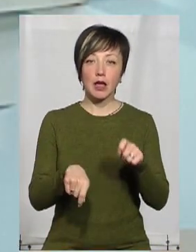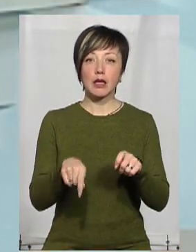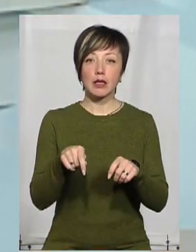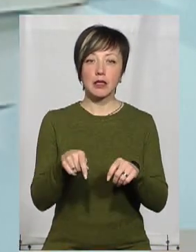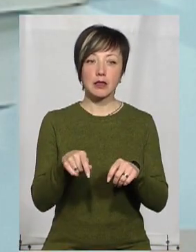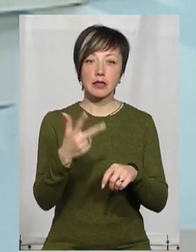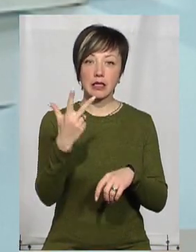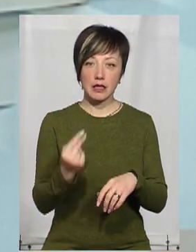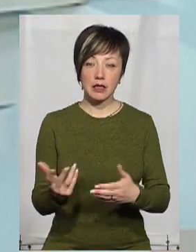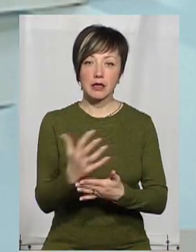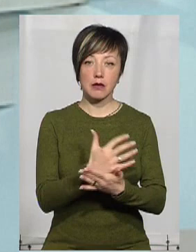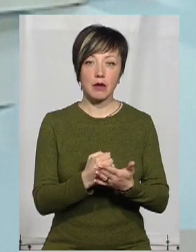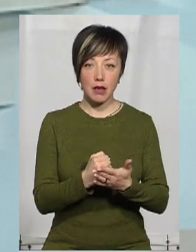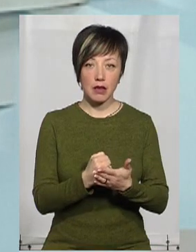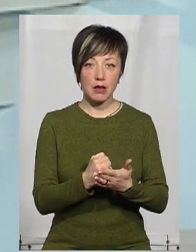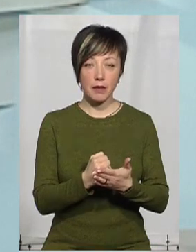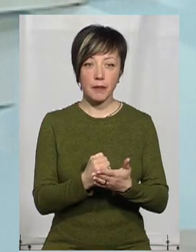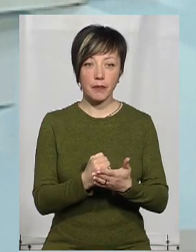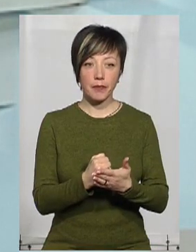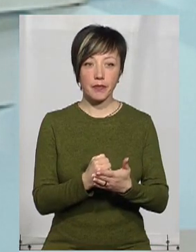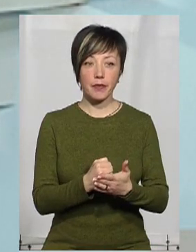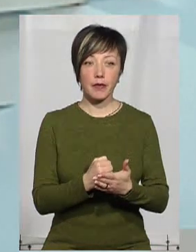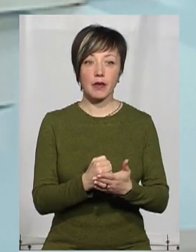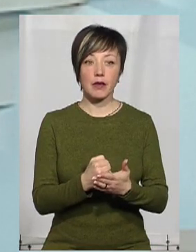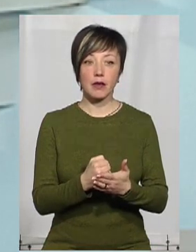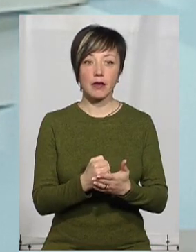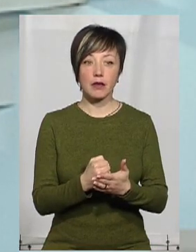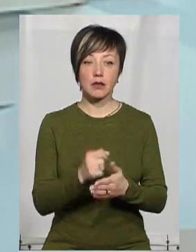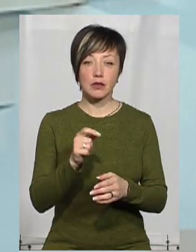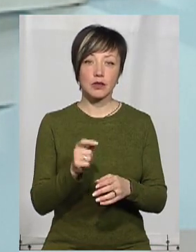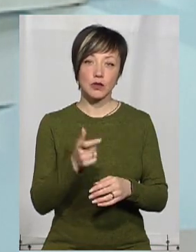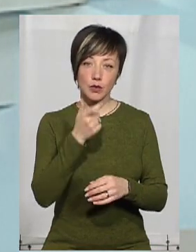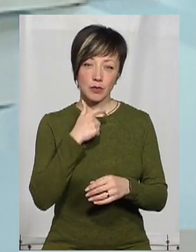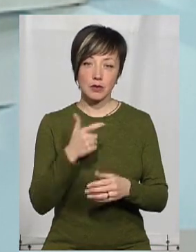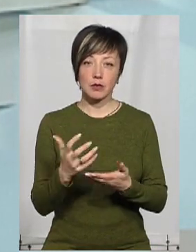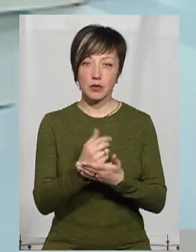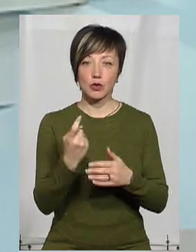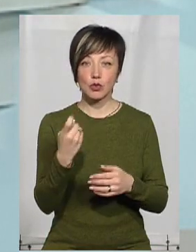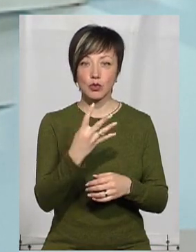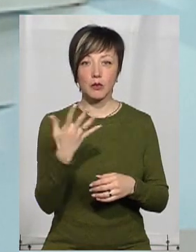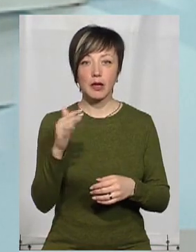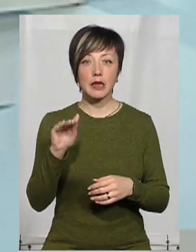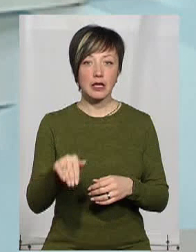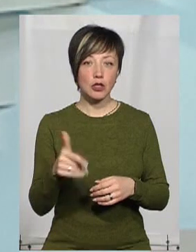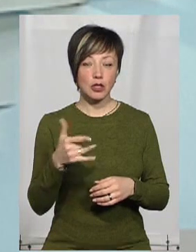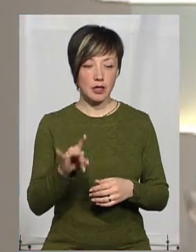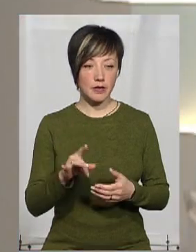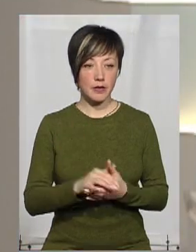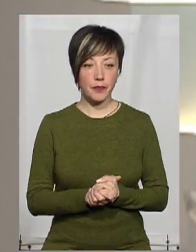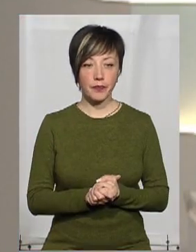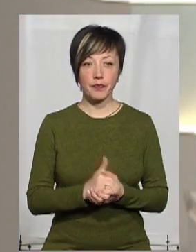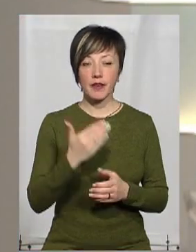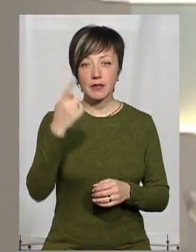за 3 дні нашої платформи, скромно в Інстаграмі, ми зібрали 145 тисяч гривень.